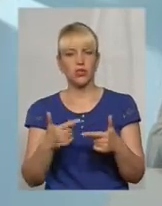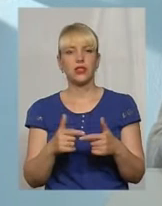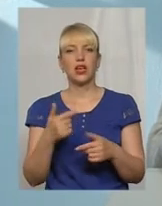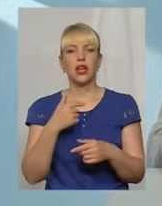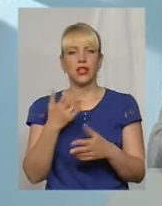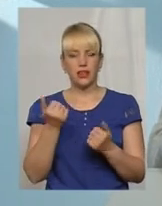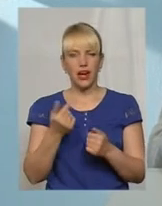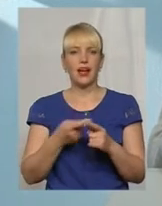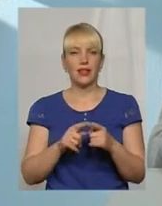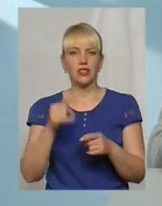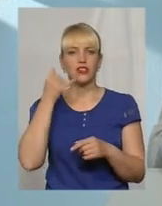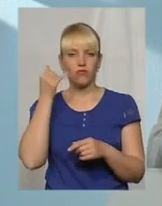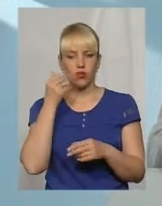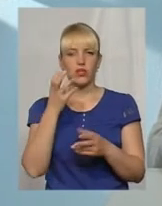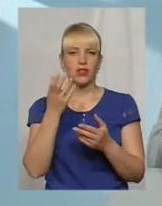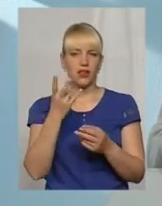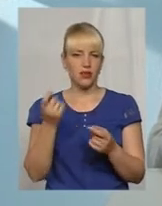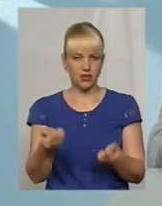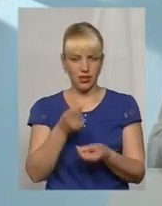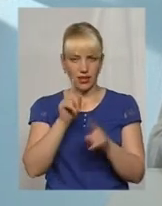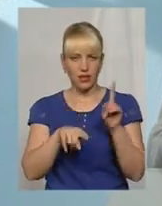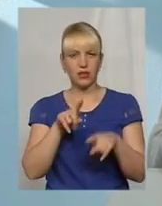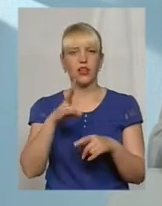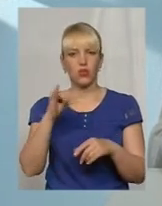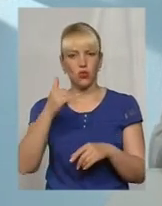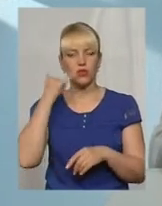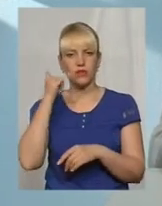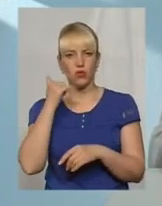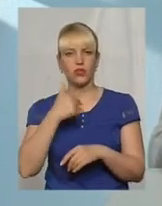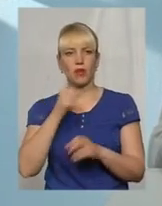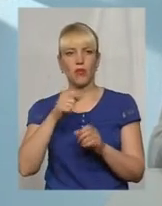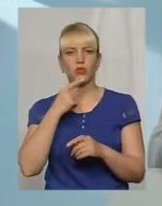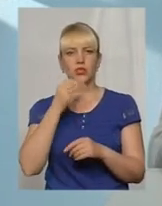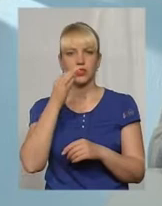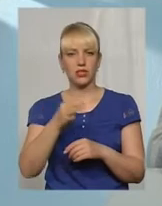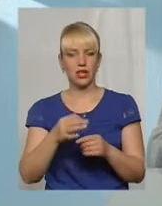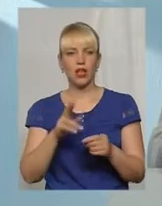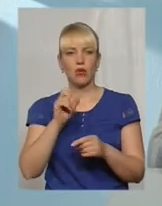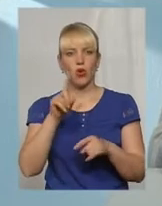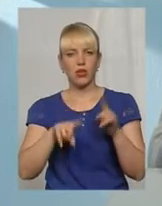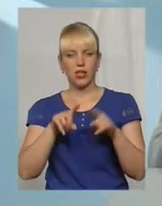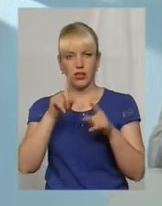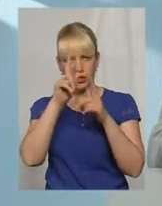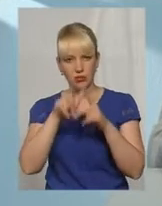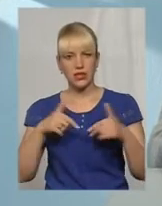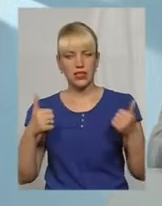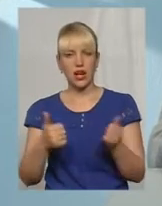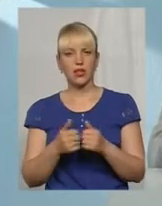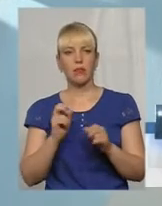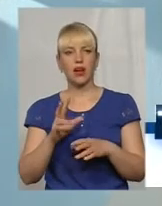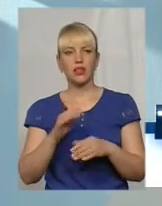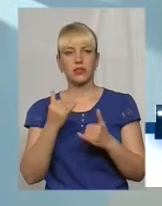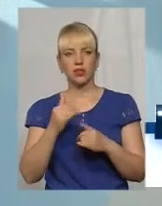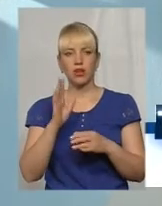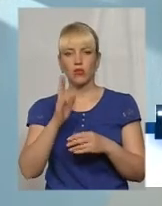це не бача статистика, але дзвонять, я можу сказати більше, і по некоторим країнам, як було раніше і зараз, навіть